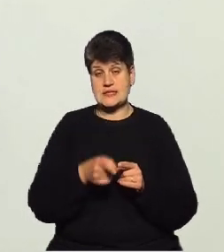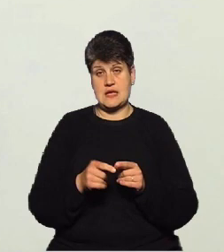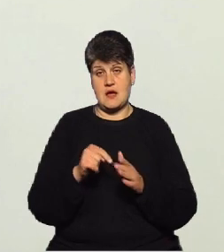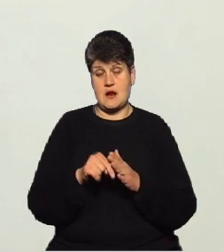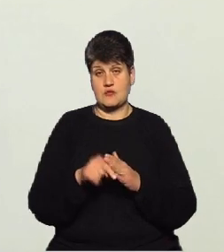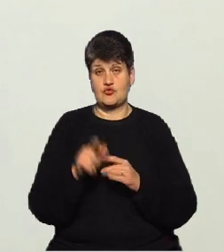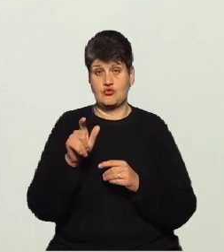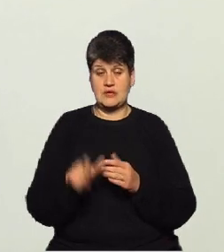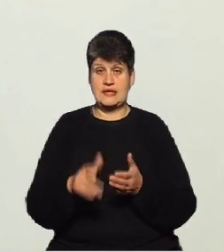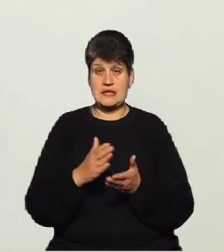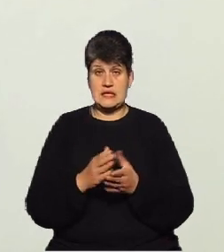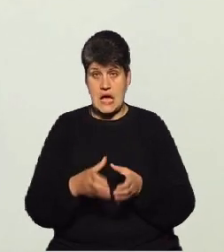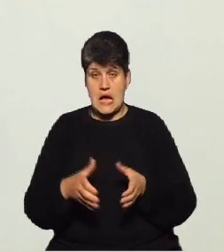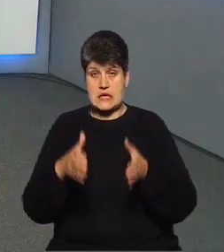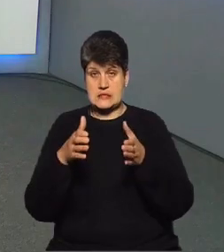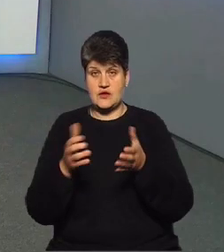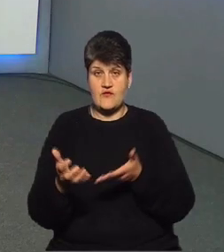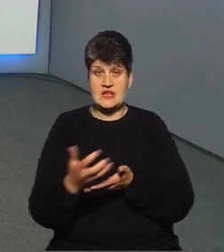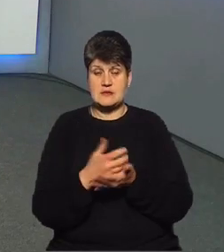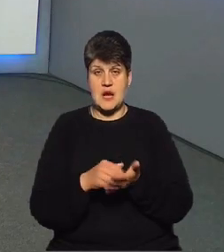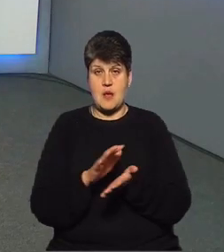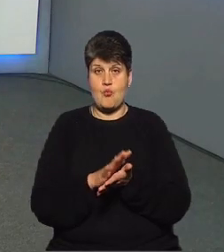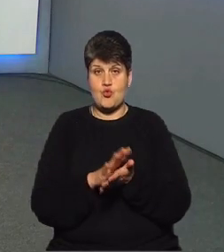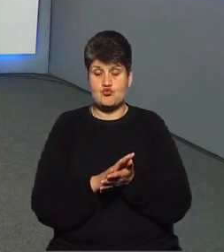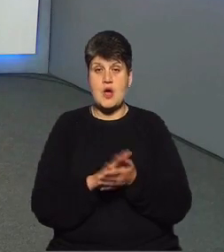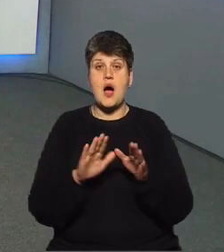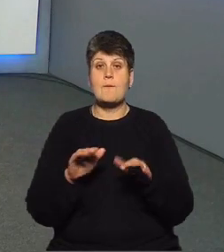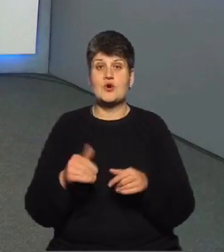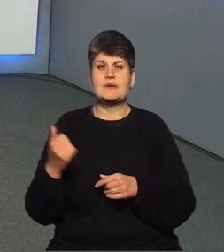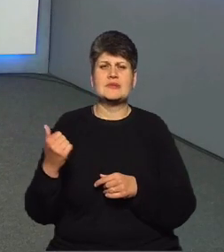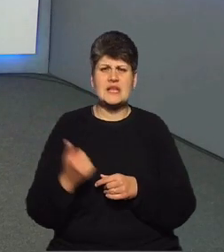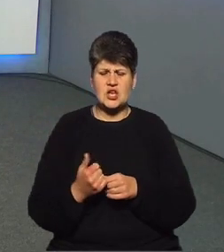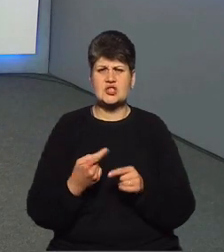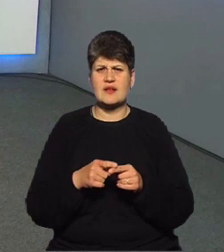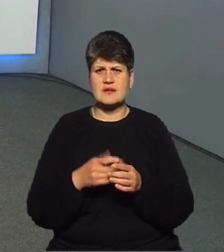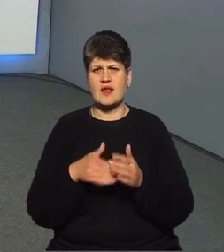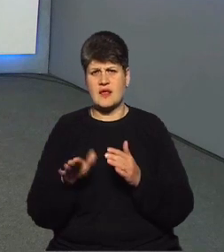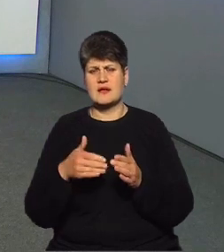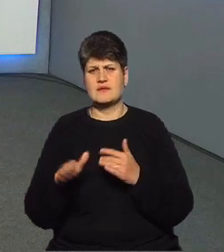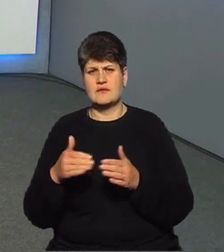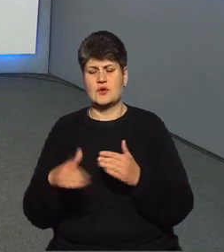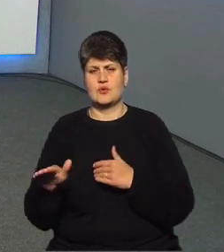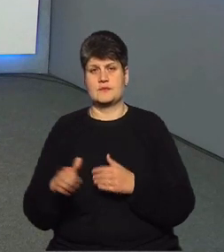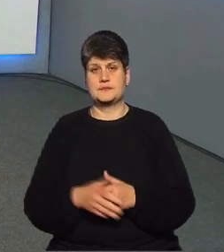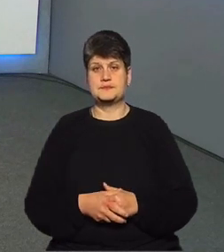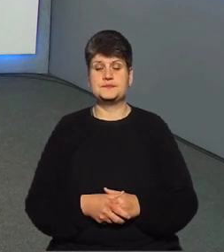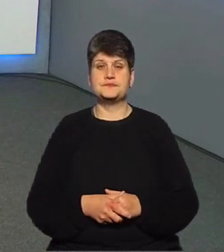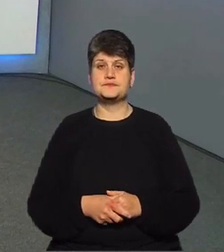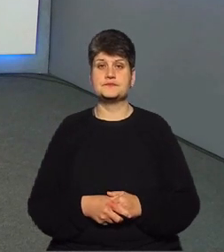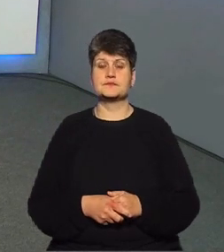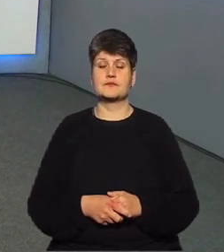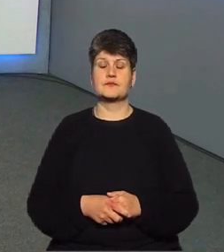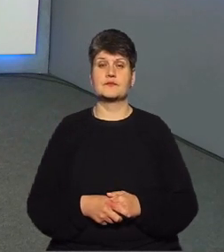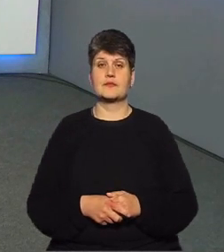оці кассети, відповідно, вони збирають цей бруд, і потім тижнями цей бруд вимивається вже безпосередньо це вже може бути небезпечно для самої людини.